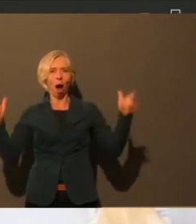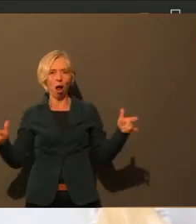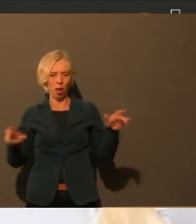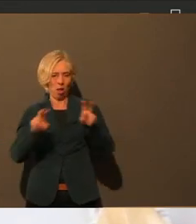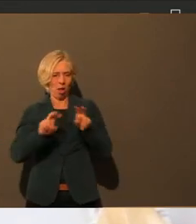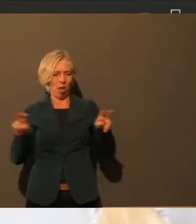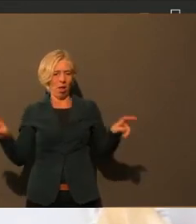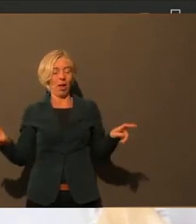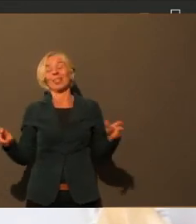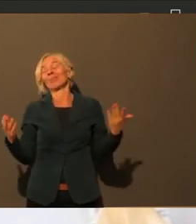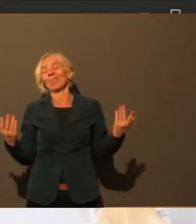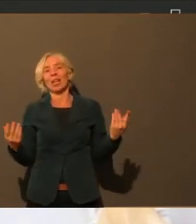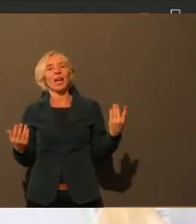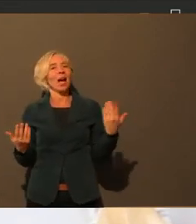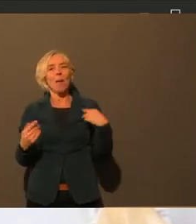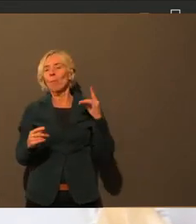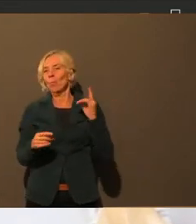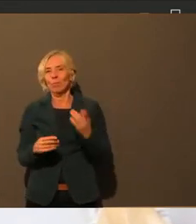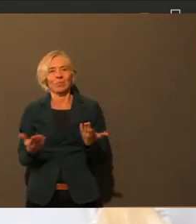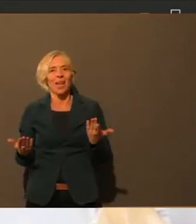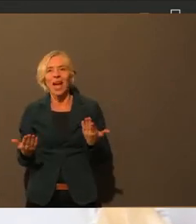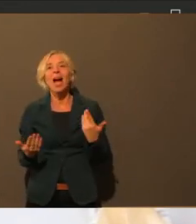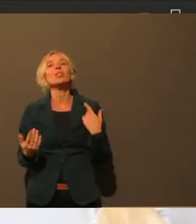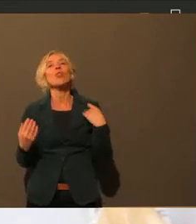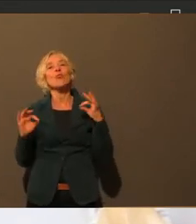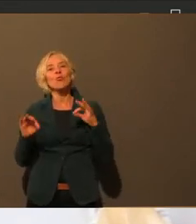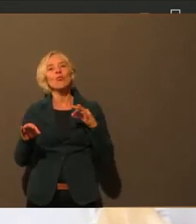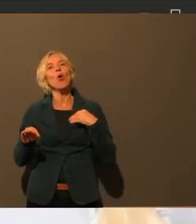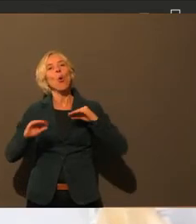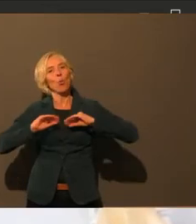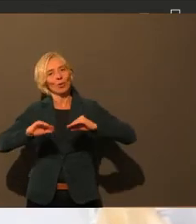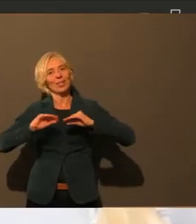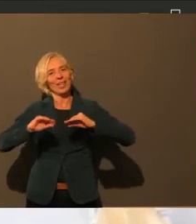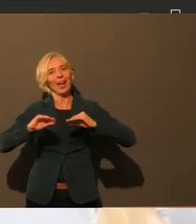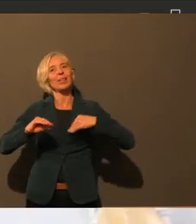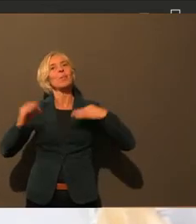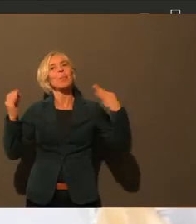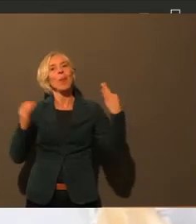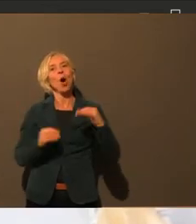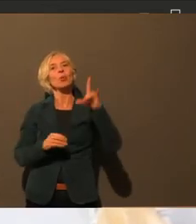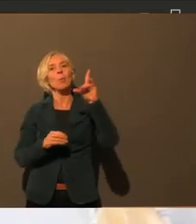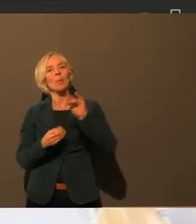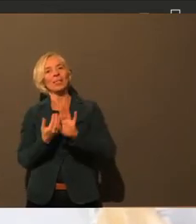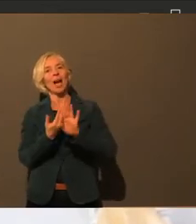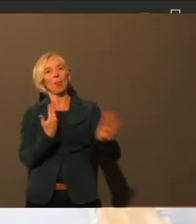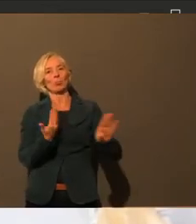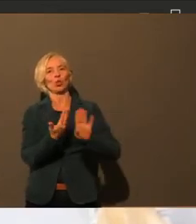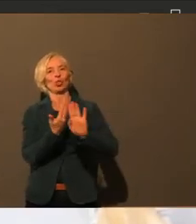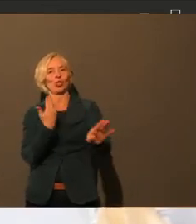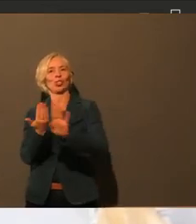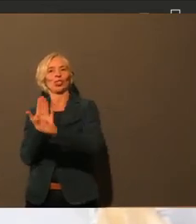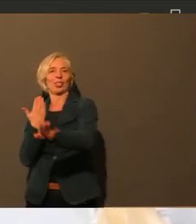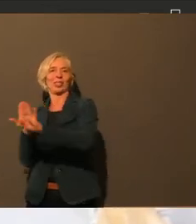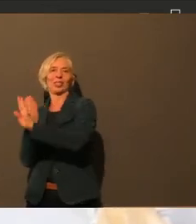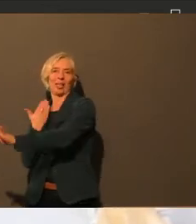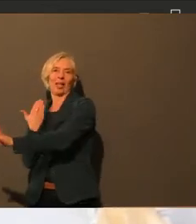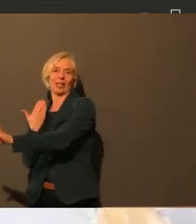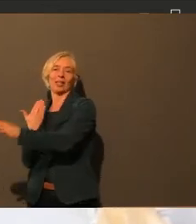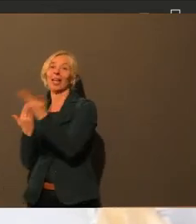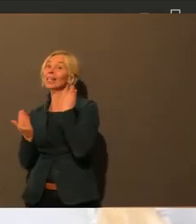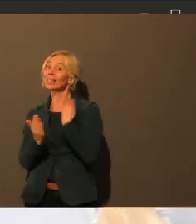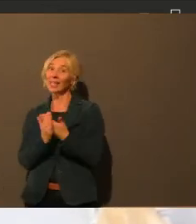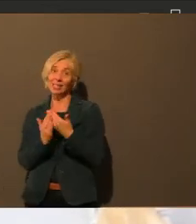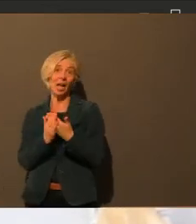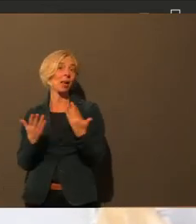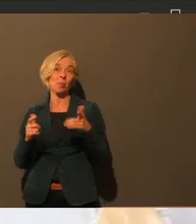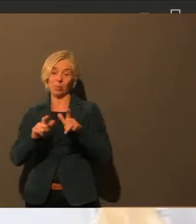wir den Mindestabstand einhalten. Das ist auch eine Sicherheits- und Hygieneschutzmaßnahme und deswegen werden eben in den Schulen auch